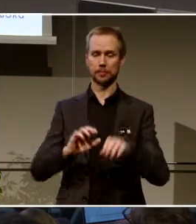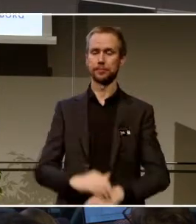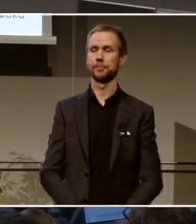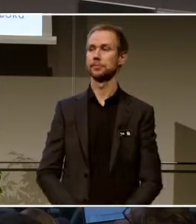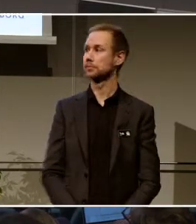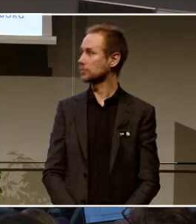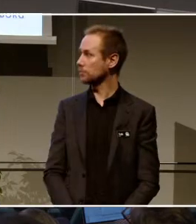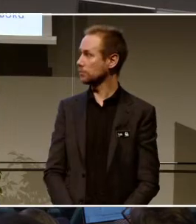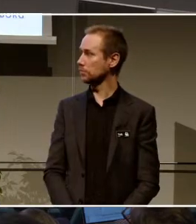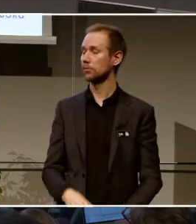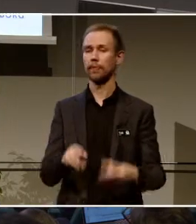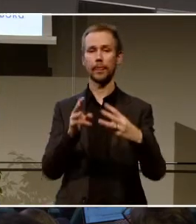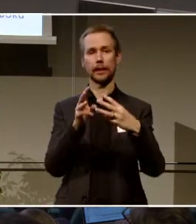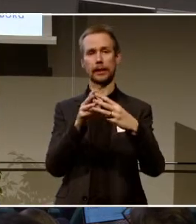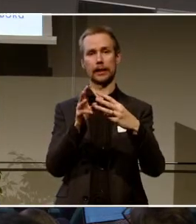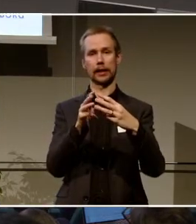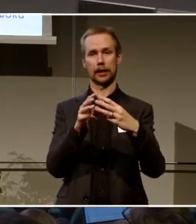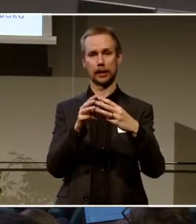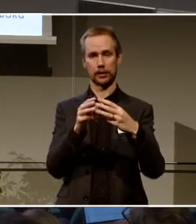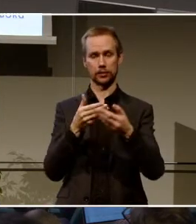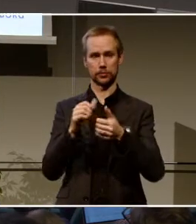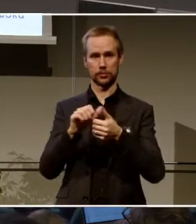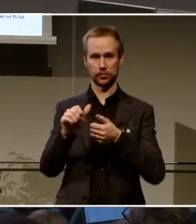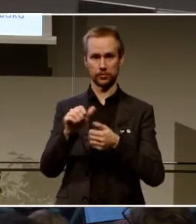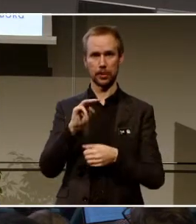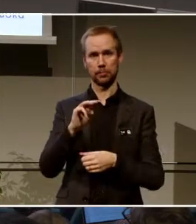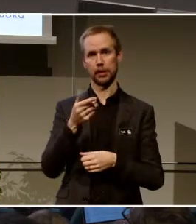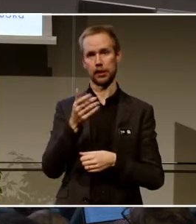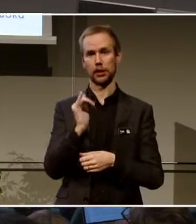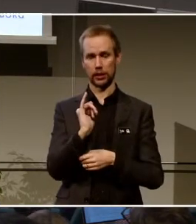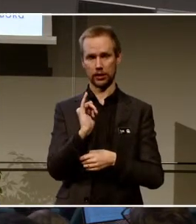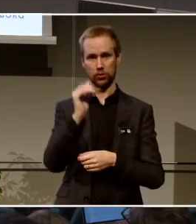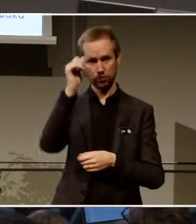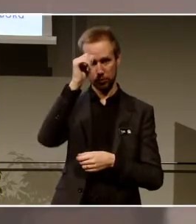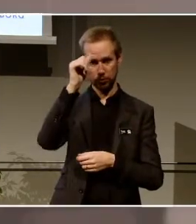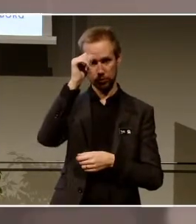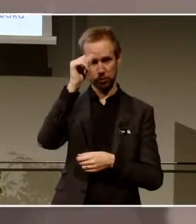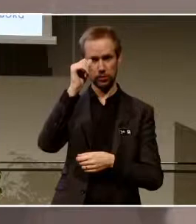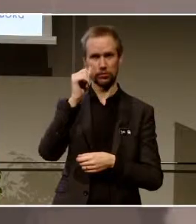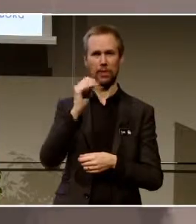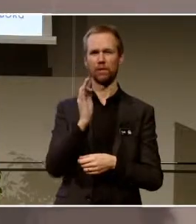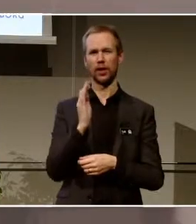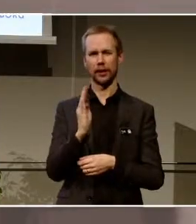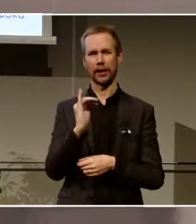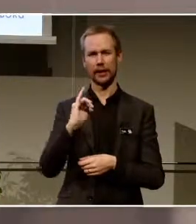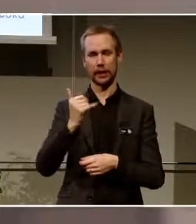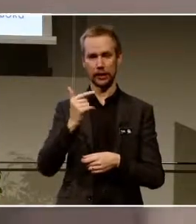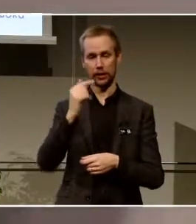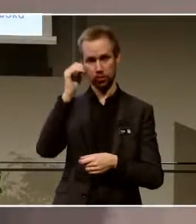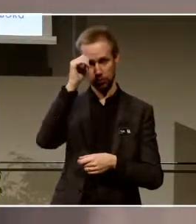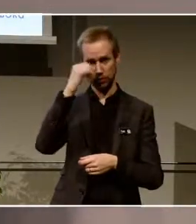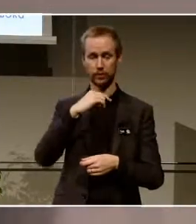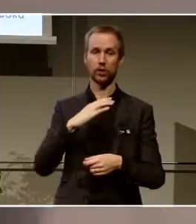Men tre stycken som jag vill lyfta särskilt är NTI-gymnasiet som är gamla IT-gymnasiet. Där vi har ett